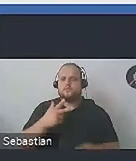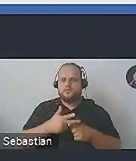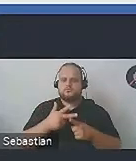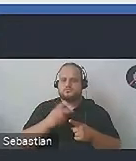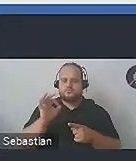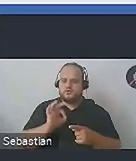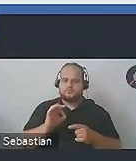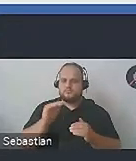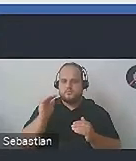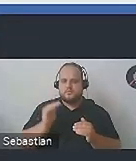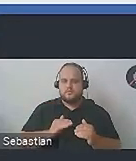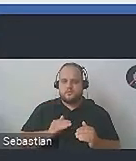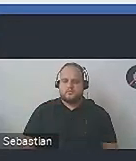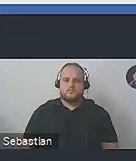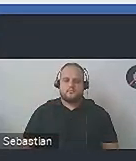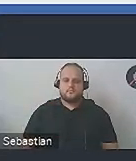podpowiedzieć.